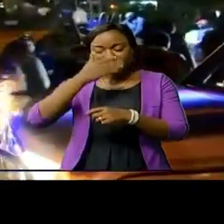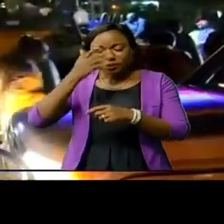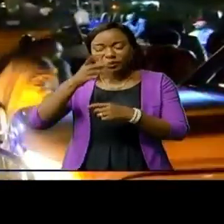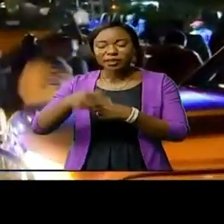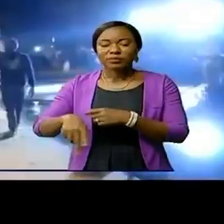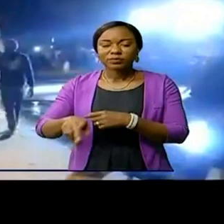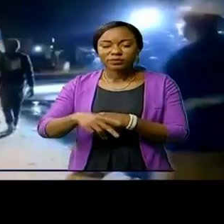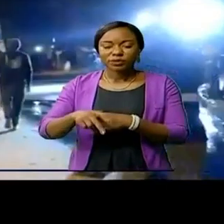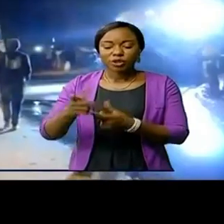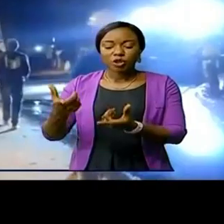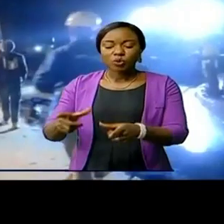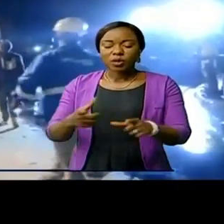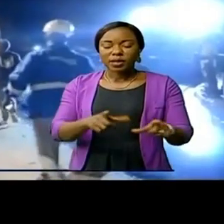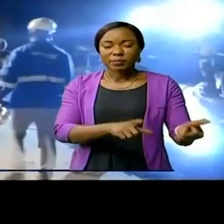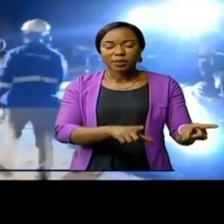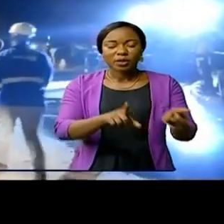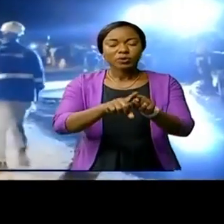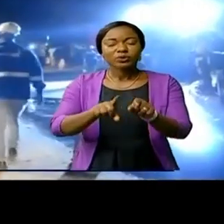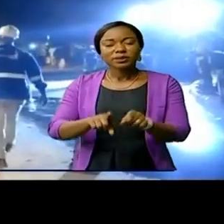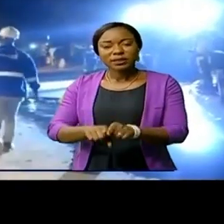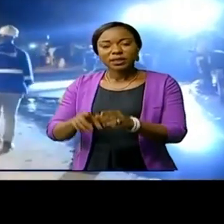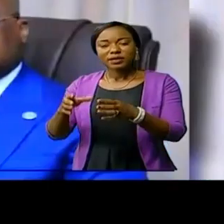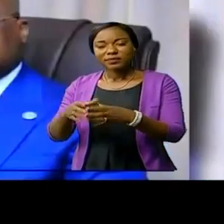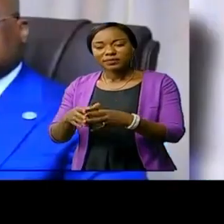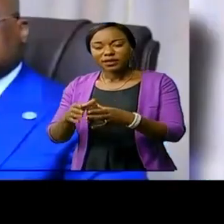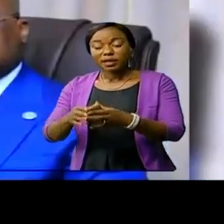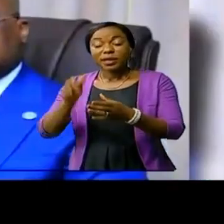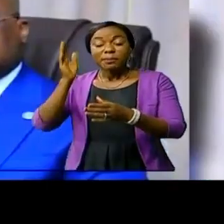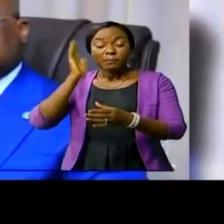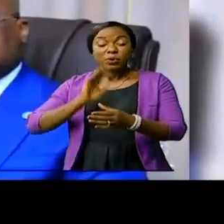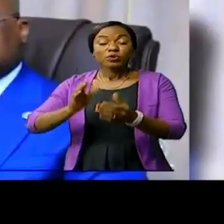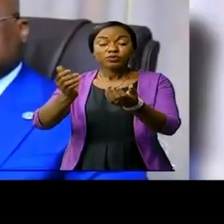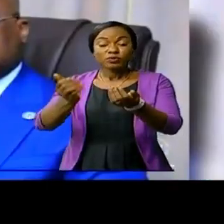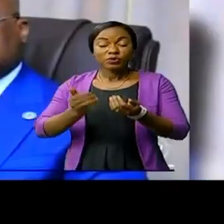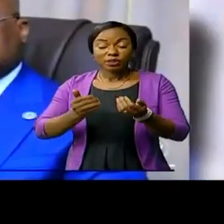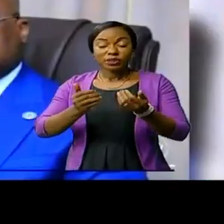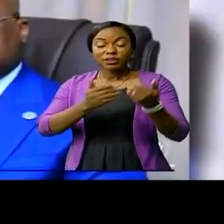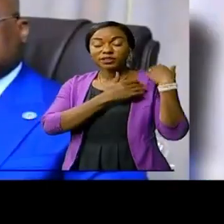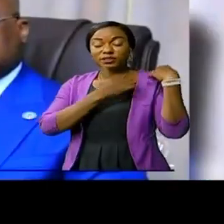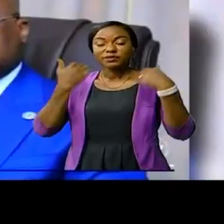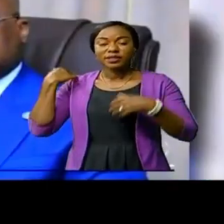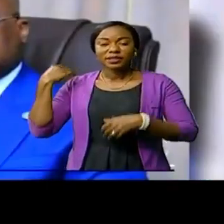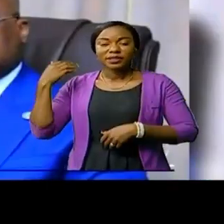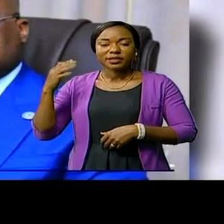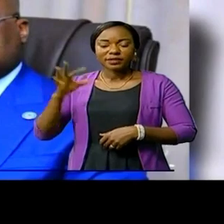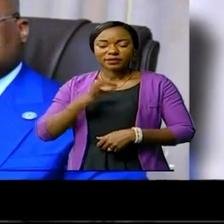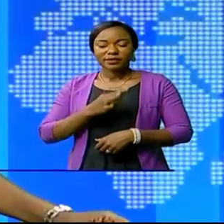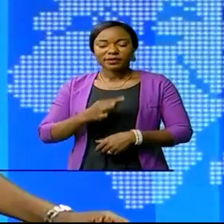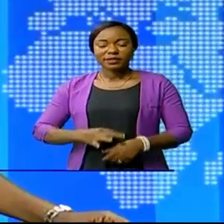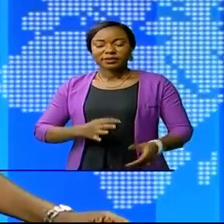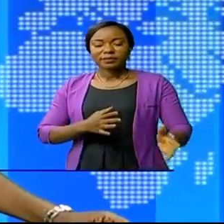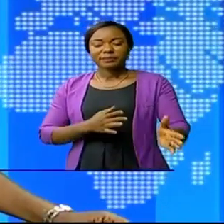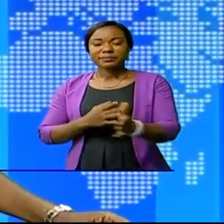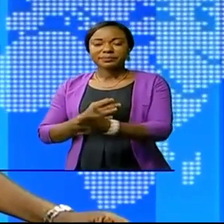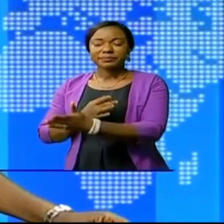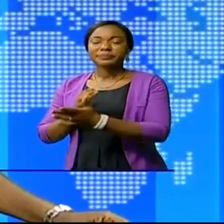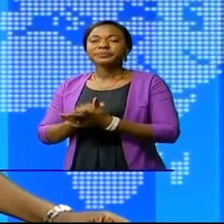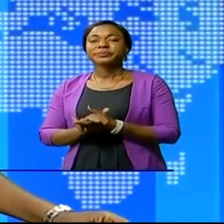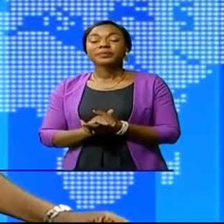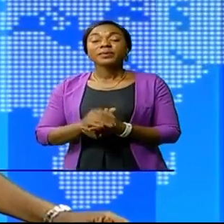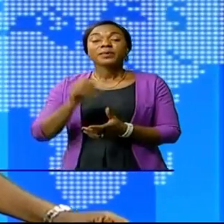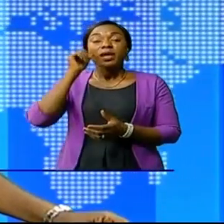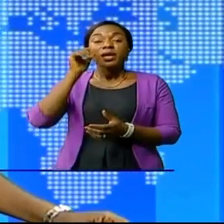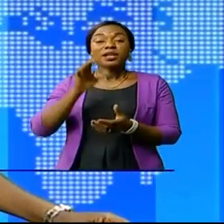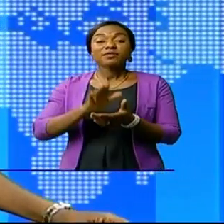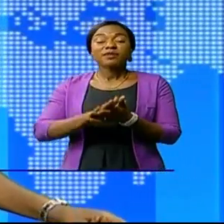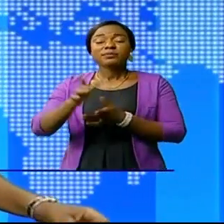du Lualaba en conformité avec la ferme volonté du chef de l'État, Félix Tisekedi Chilombo. Les femmes leaders